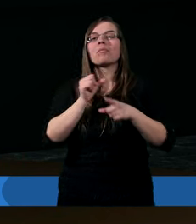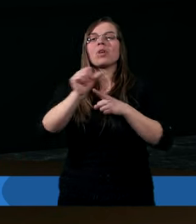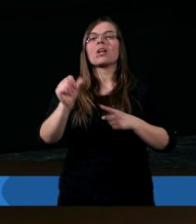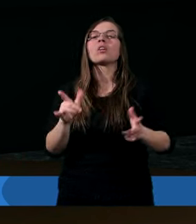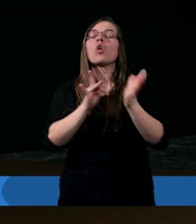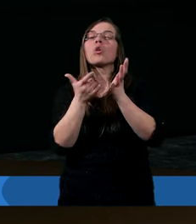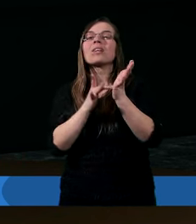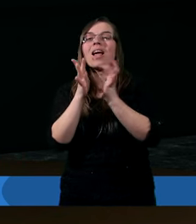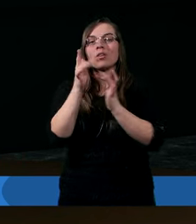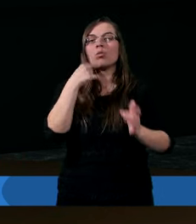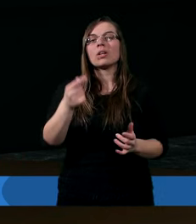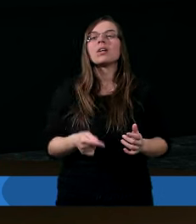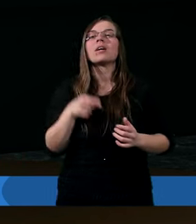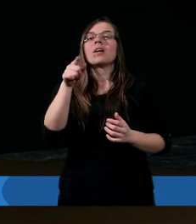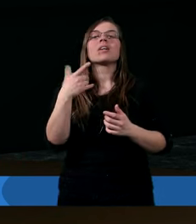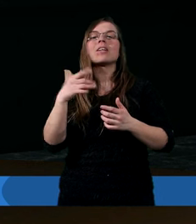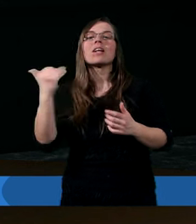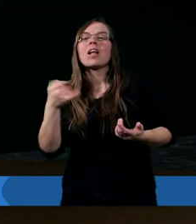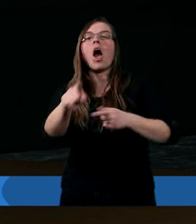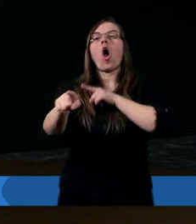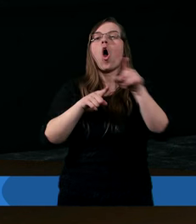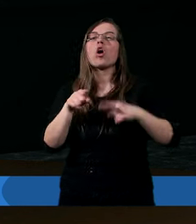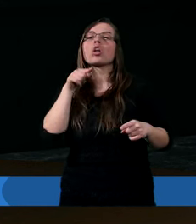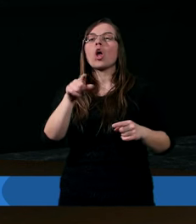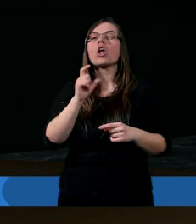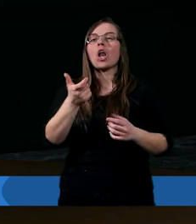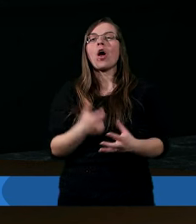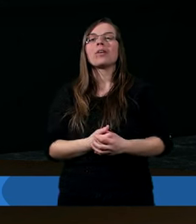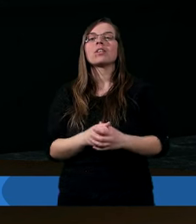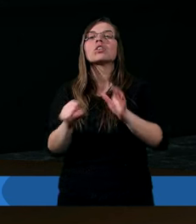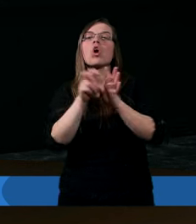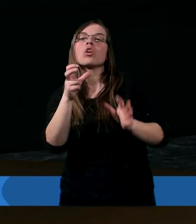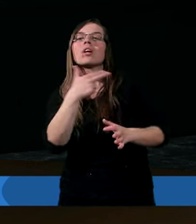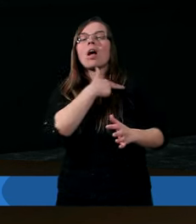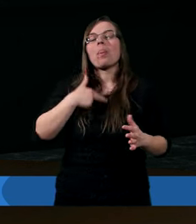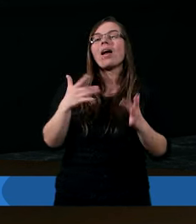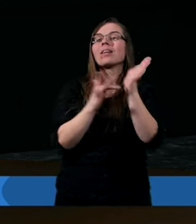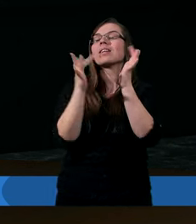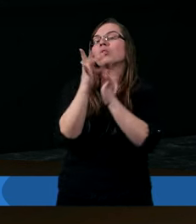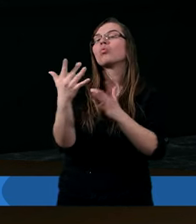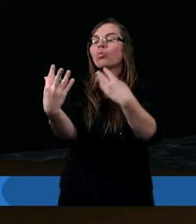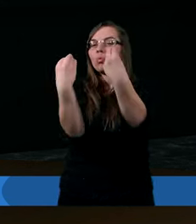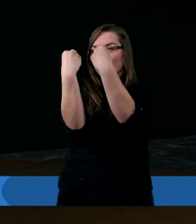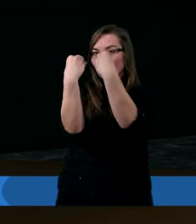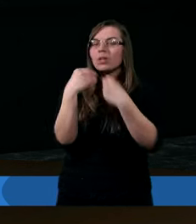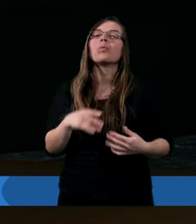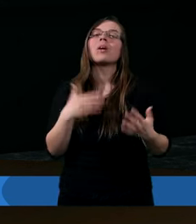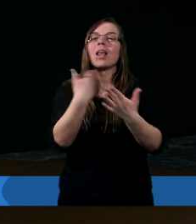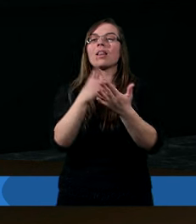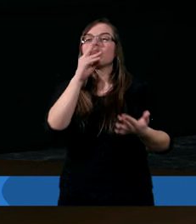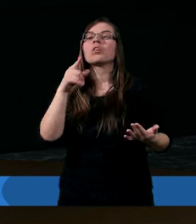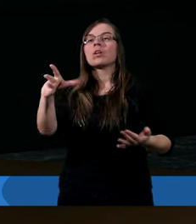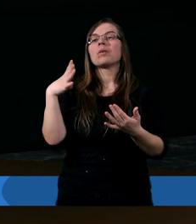słowo Jezus, ale to nie zawsze oznacza to, czego nas Jezus uczył. A Jezus powiedział, że